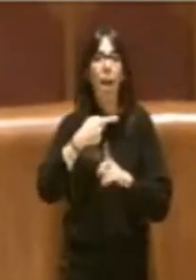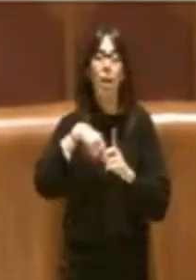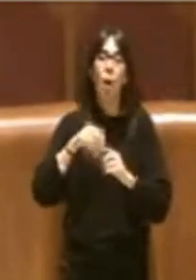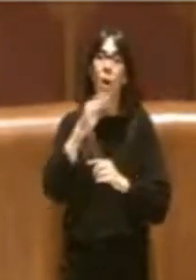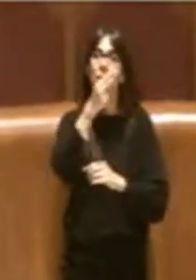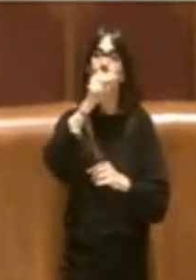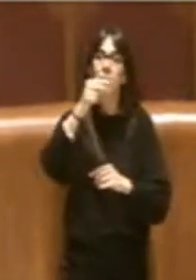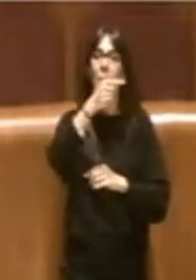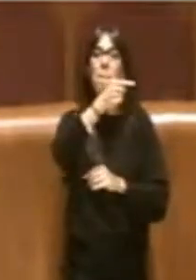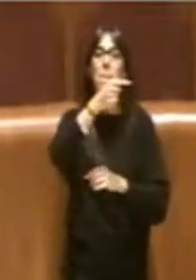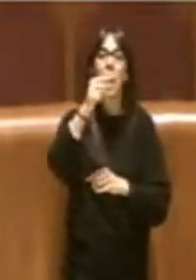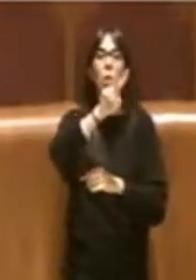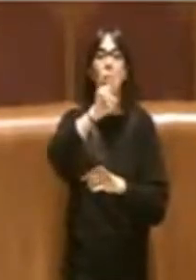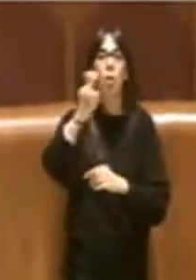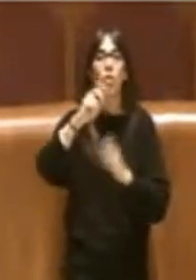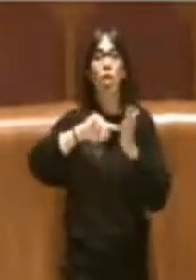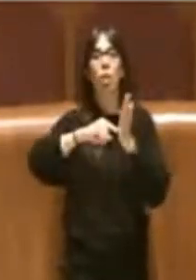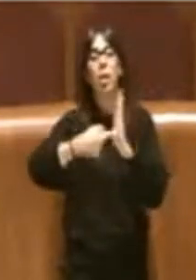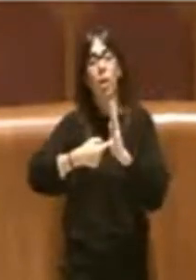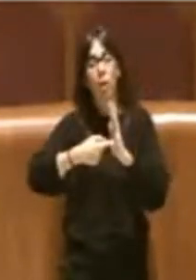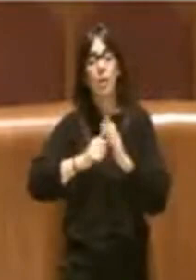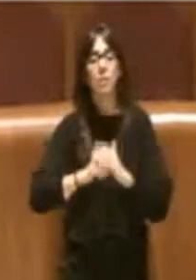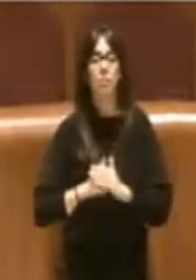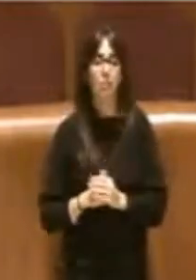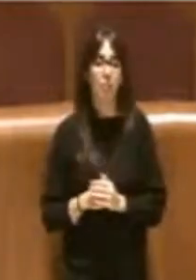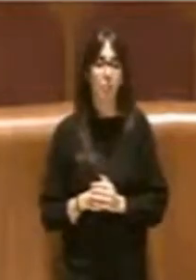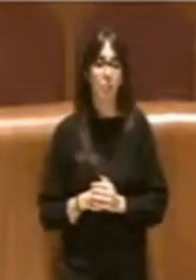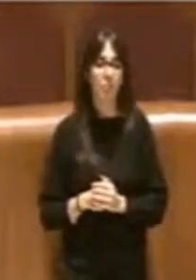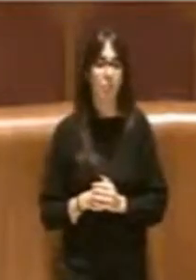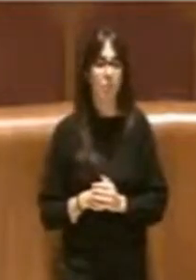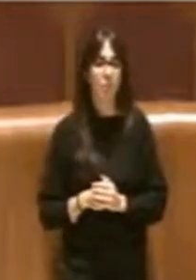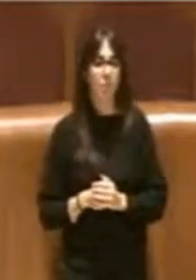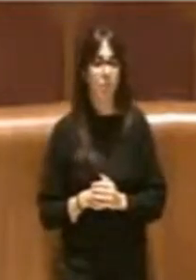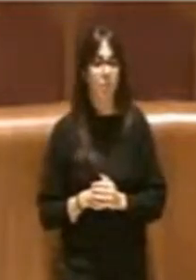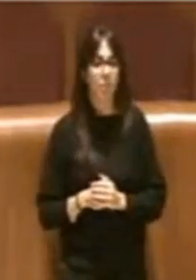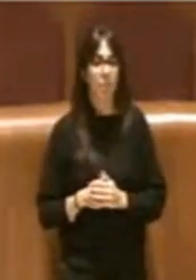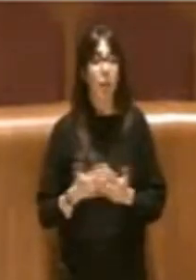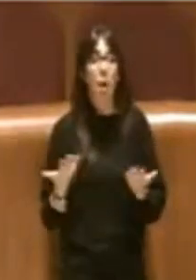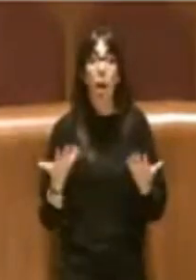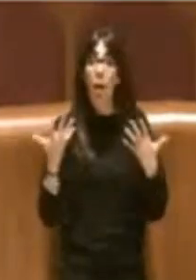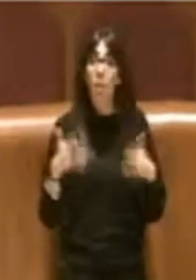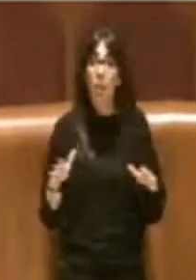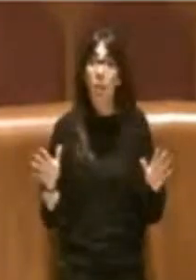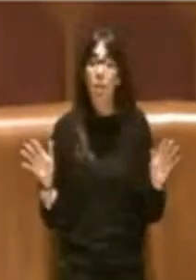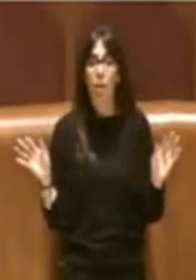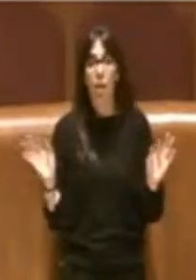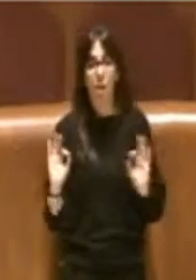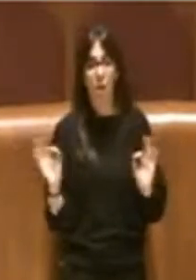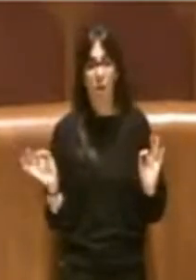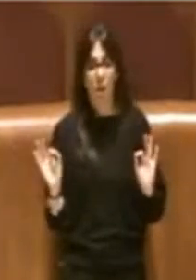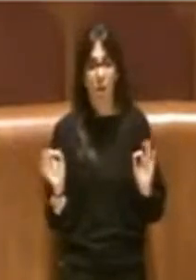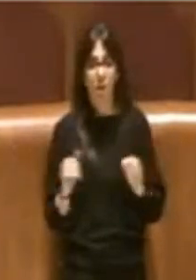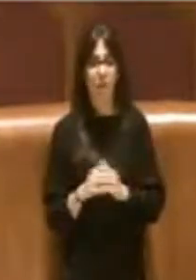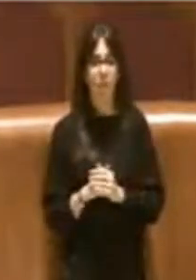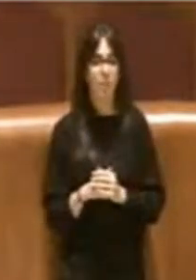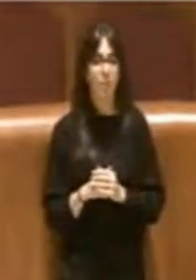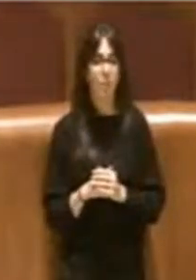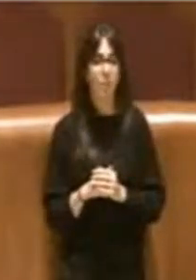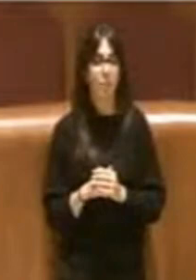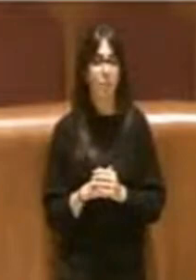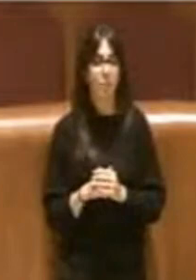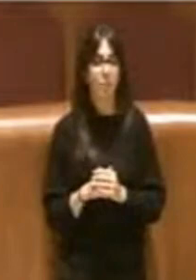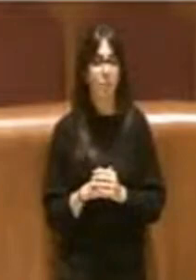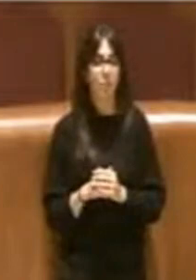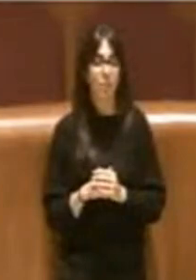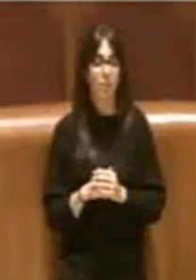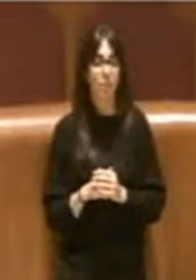dice a Roma. Ma non finisce qui perché non solo